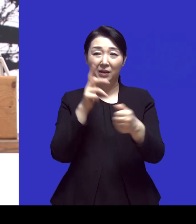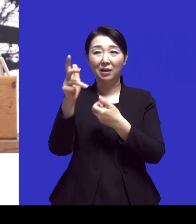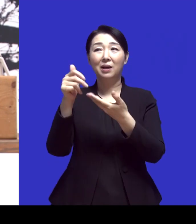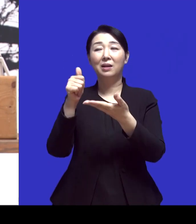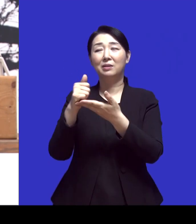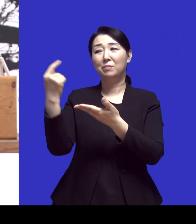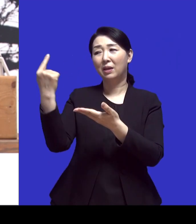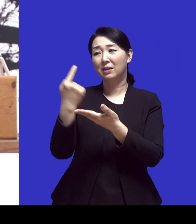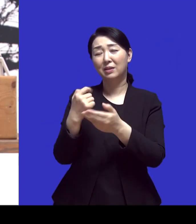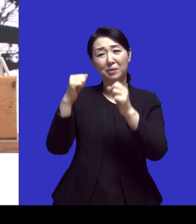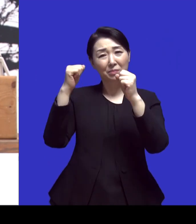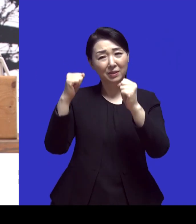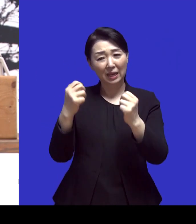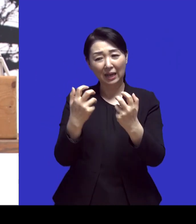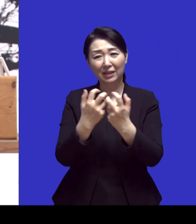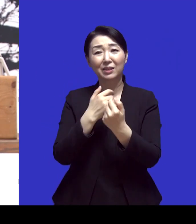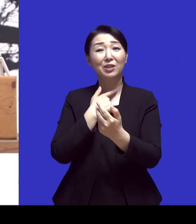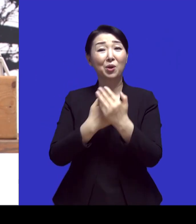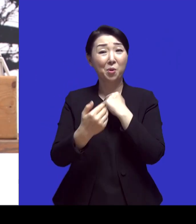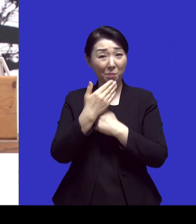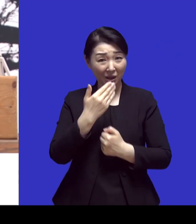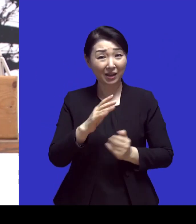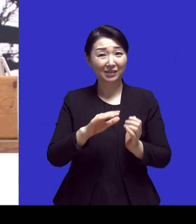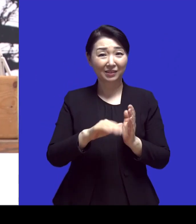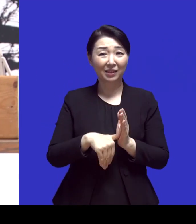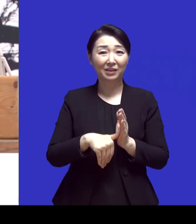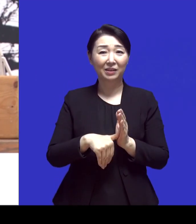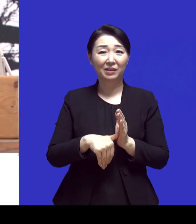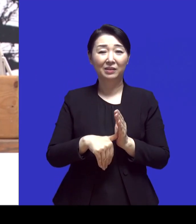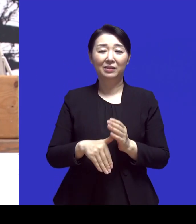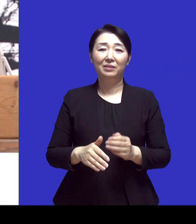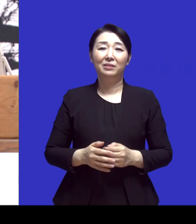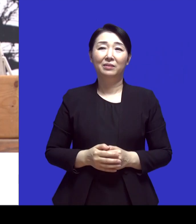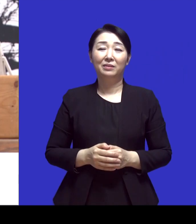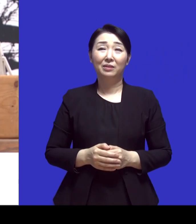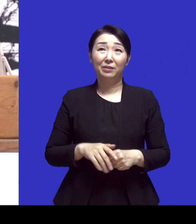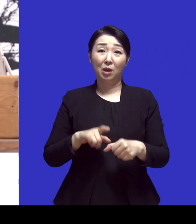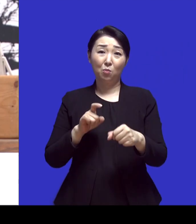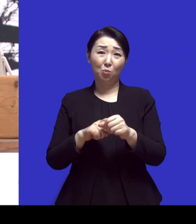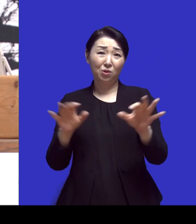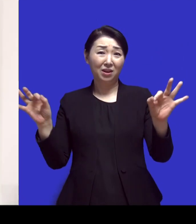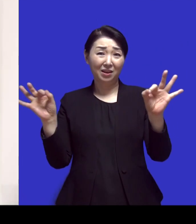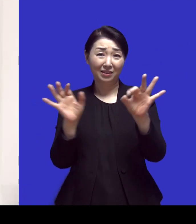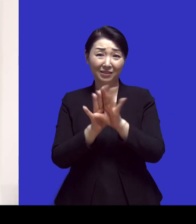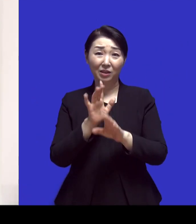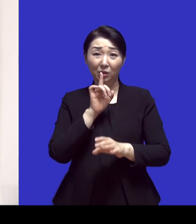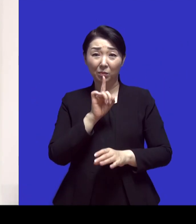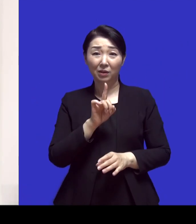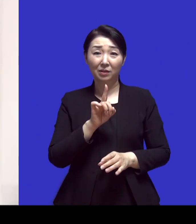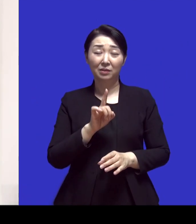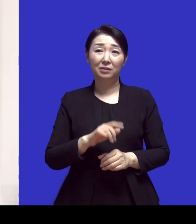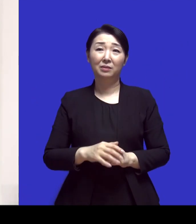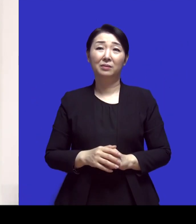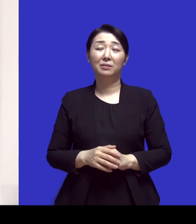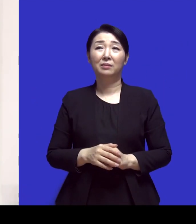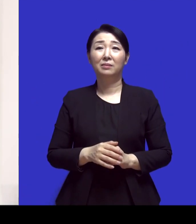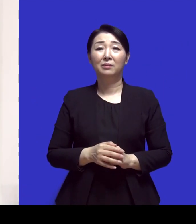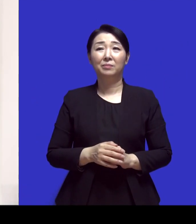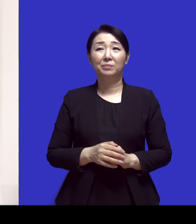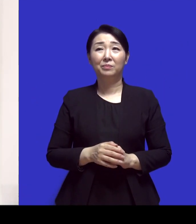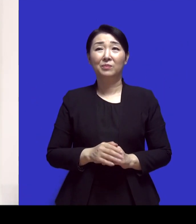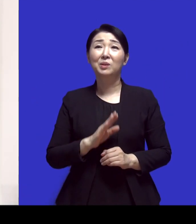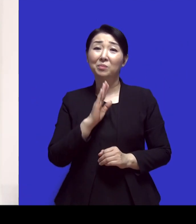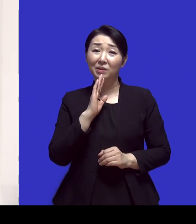하나님의 임재를 가득히 경험하셨을 때 그때 목표가 사라지셨다고 하셨잖아요 근데 진짜 그게